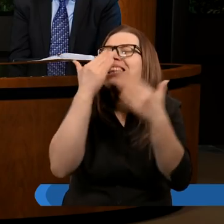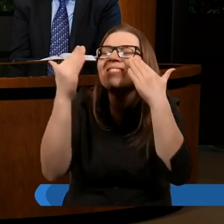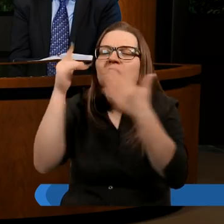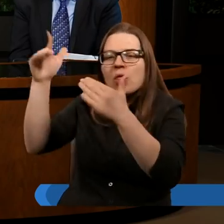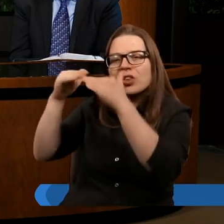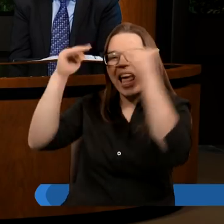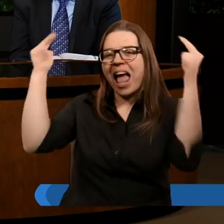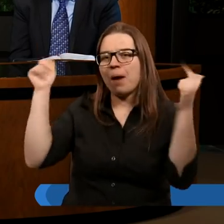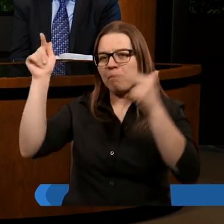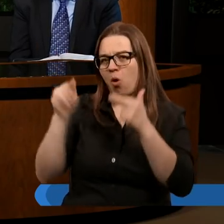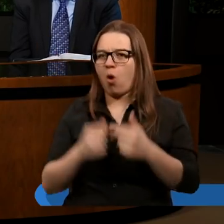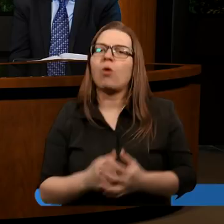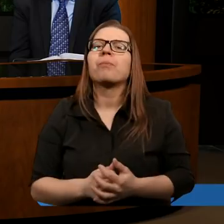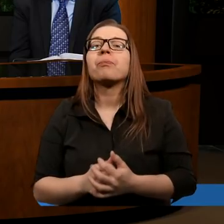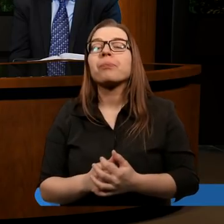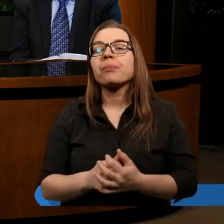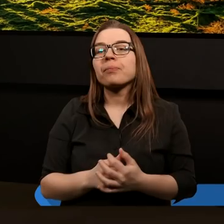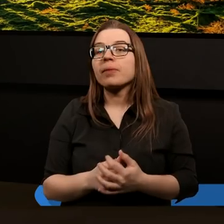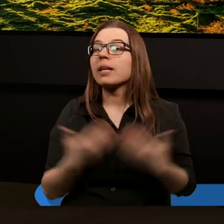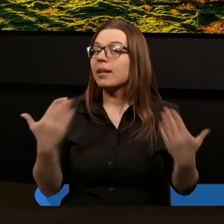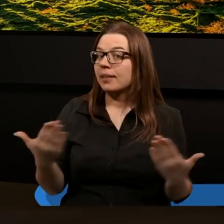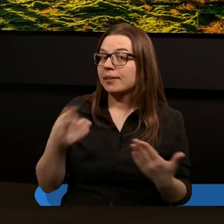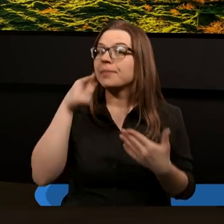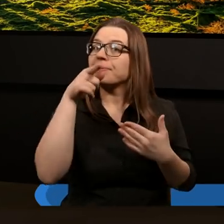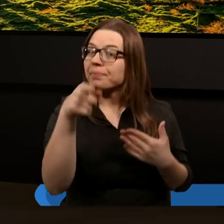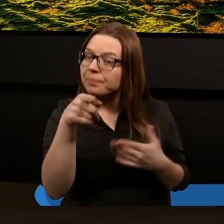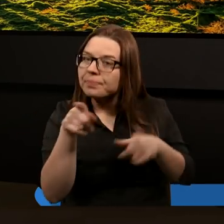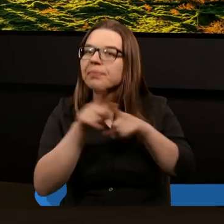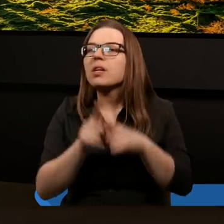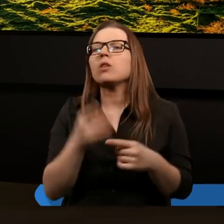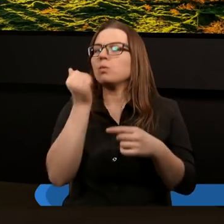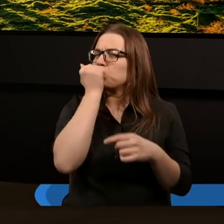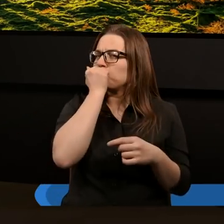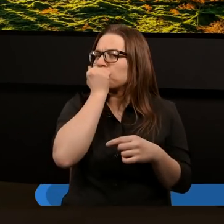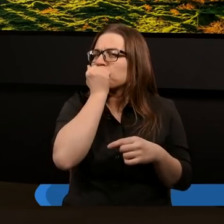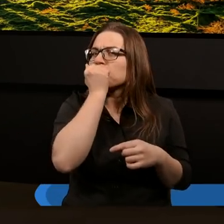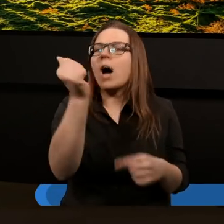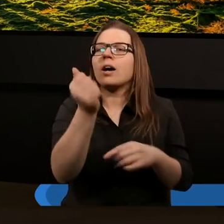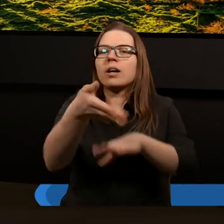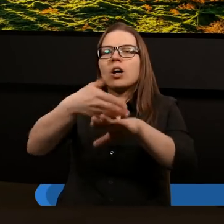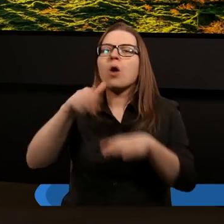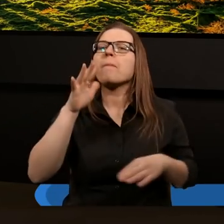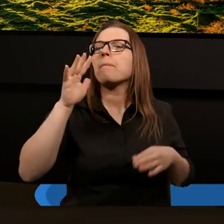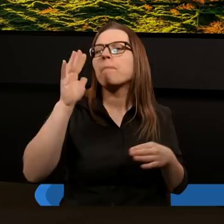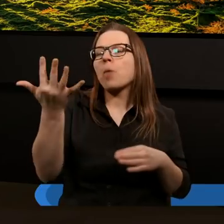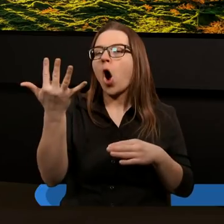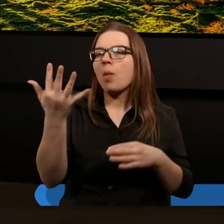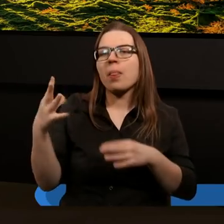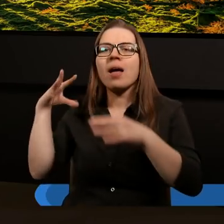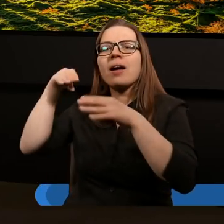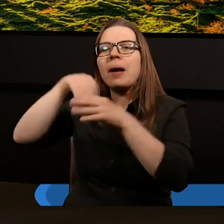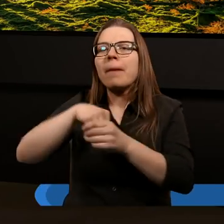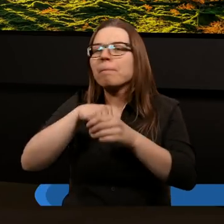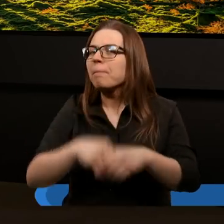nowa Ziemia. No tak, ale ja również bardzo lubię rozdział piąty. Tam, gdzie